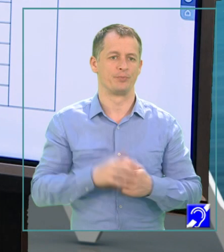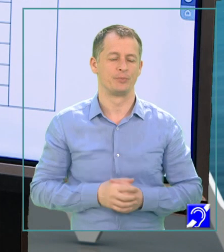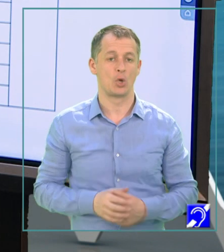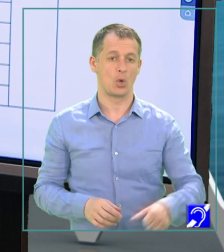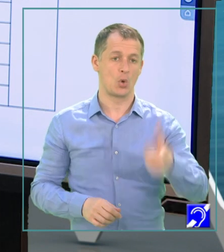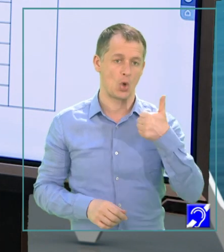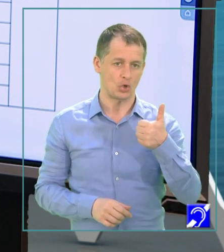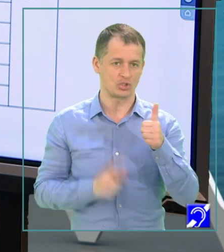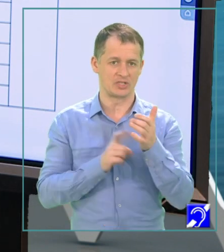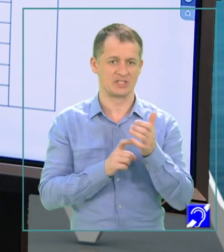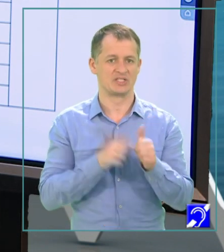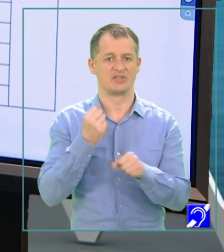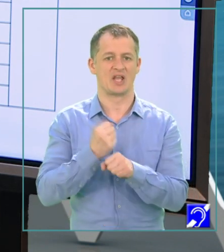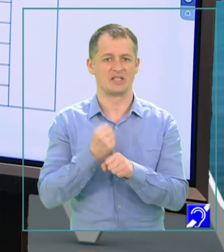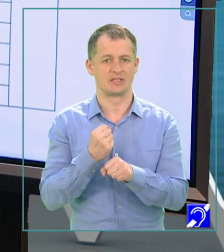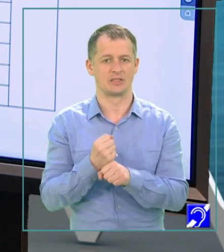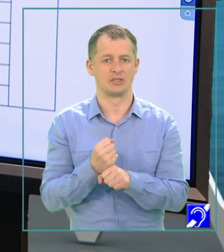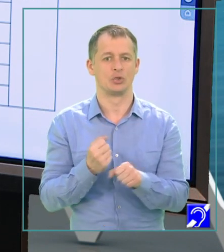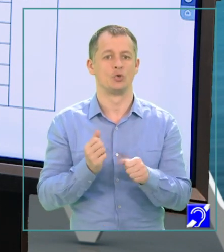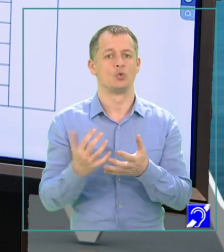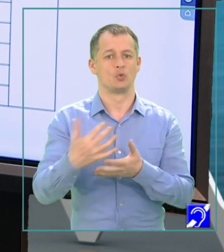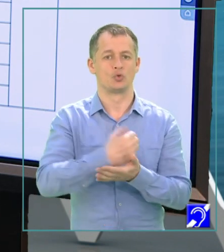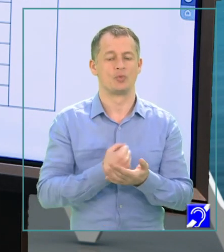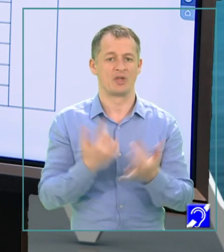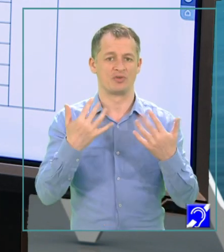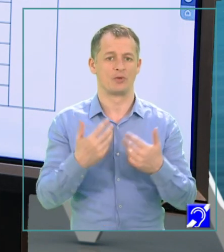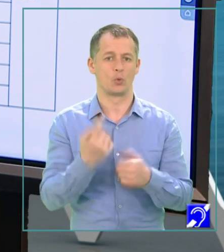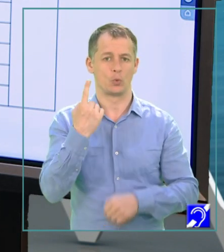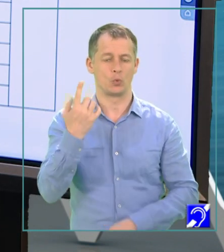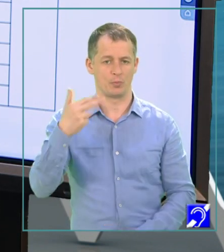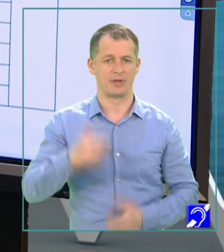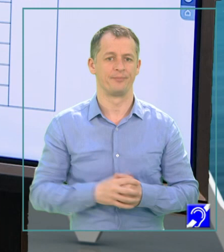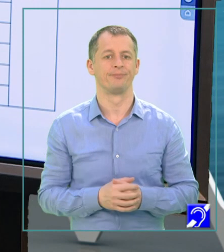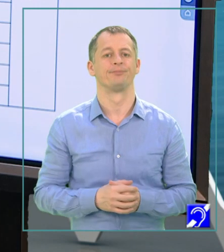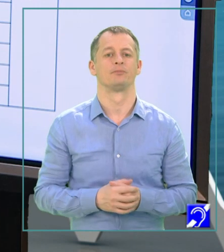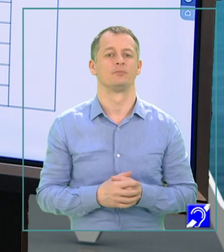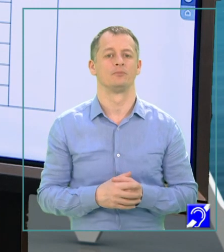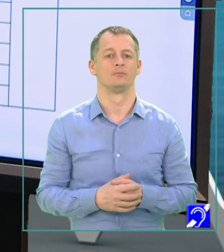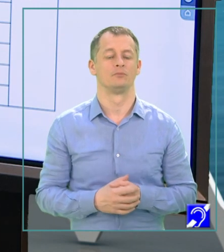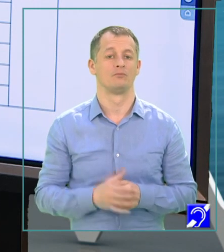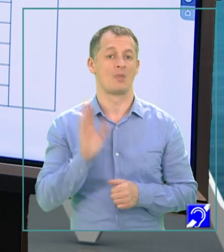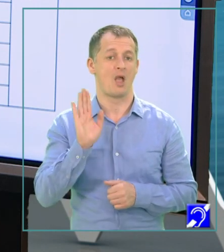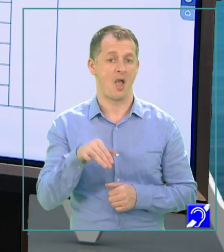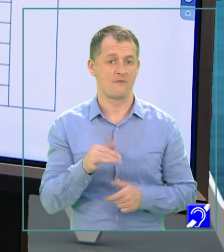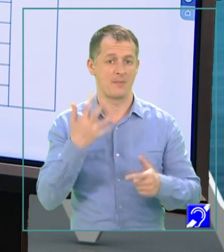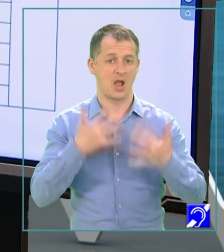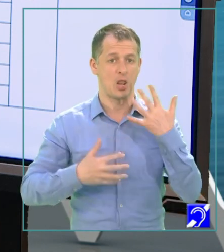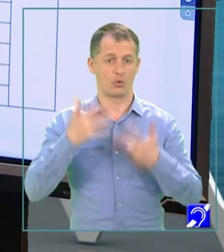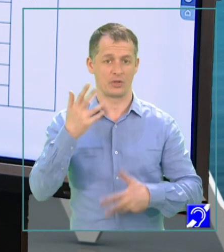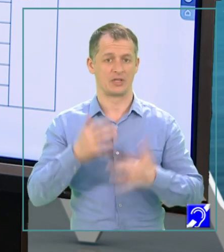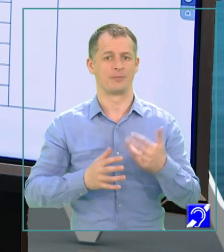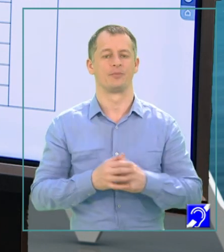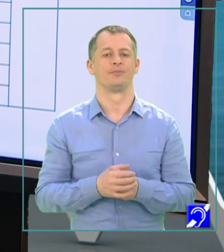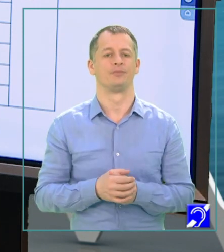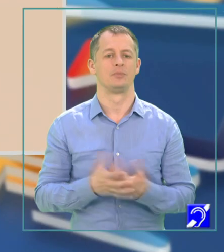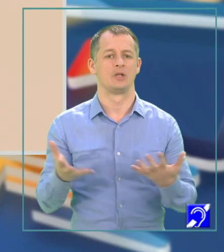una din cerințe este să se realizeze suma cifrelor unui număr. Avem algoritmul pentru afișarea cifrelor numărului,